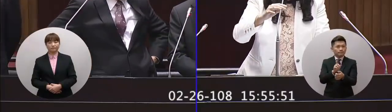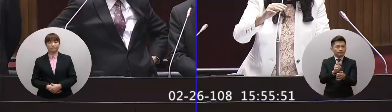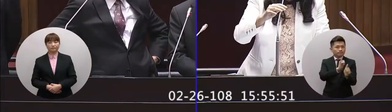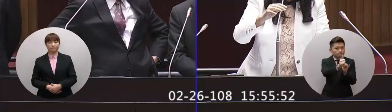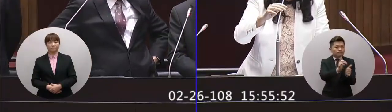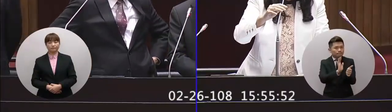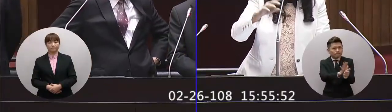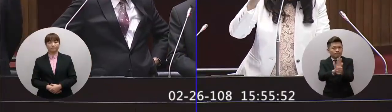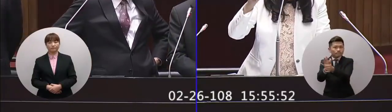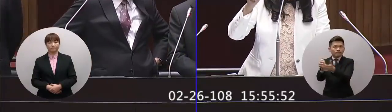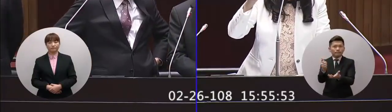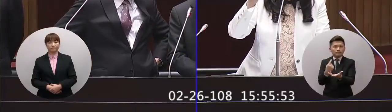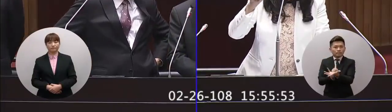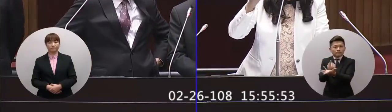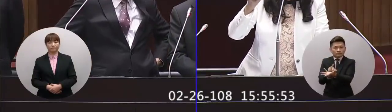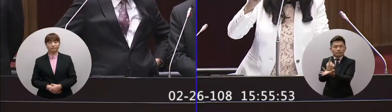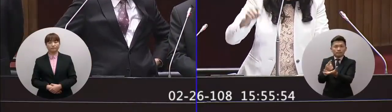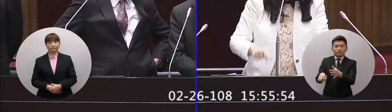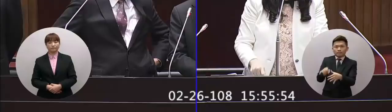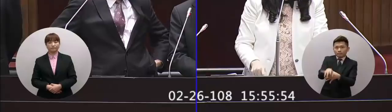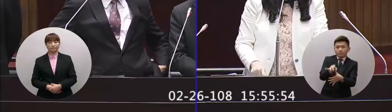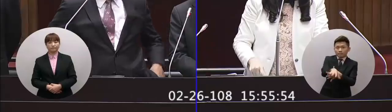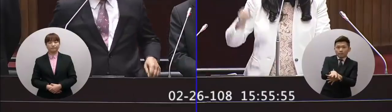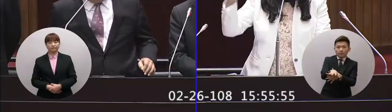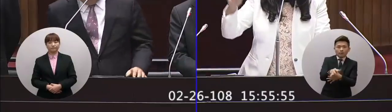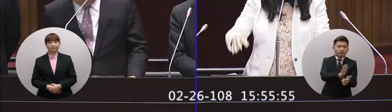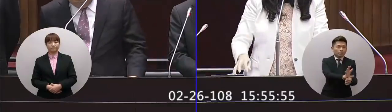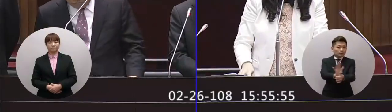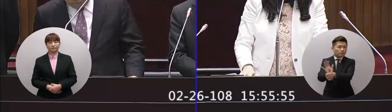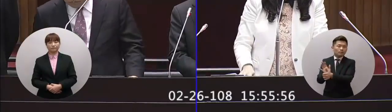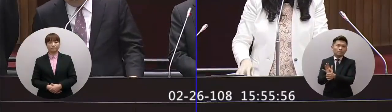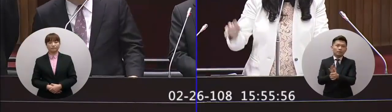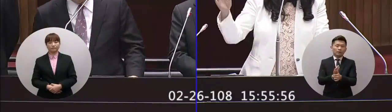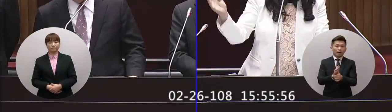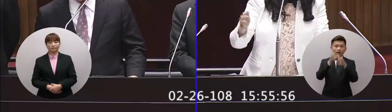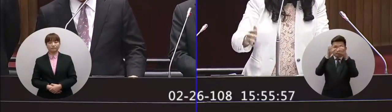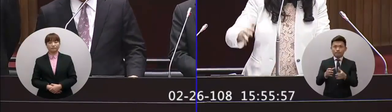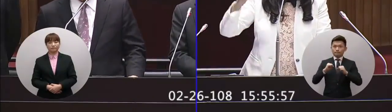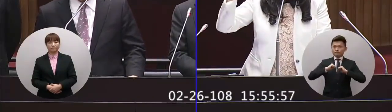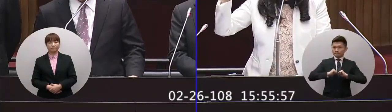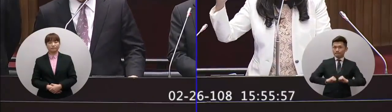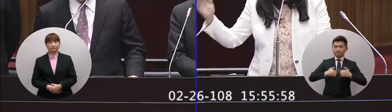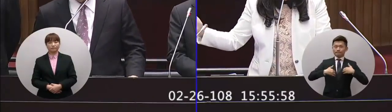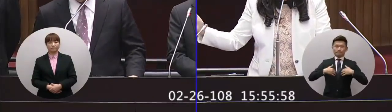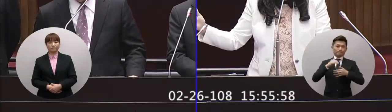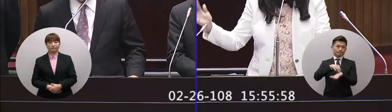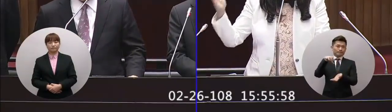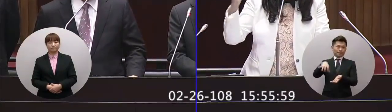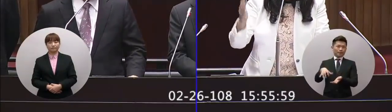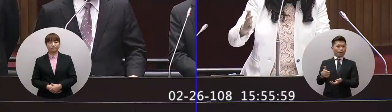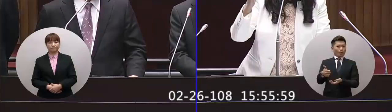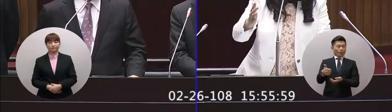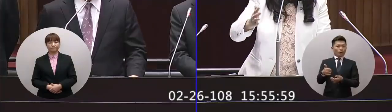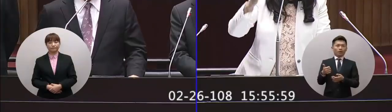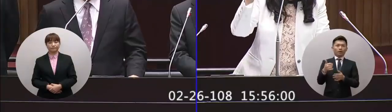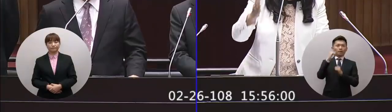民眾來支持那個時候的貧窮世代的悲歌所以成立了振興意願所以到現在我們不講過去的歷